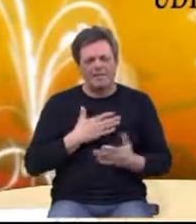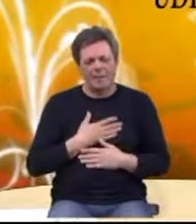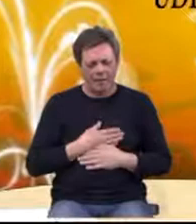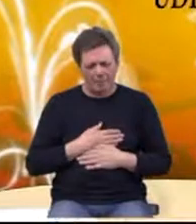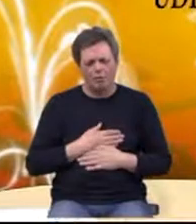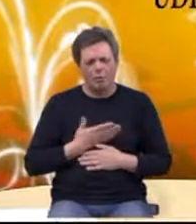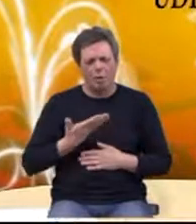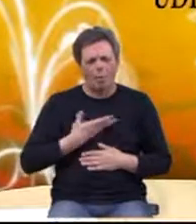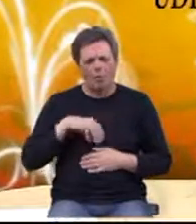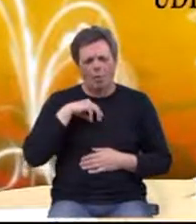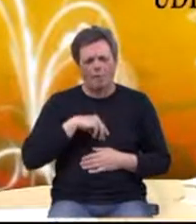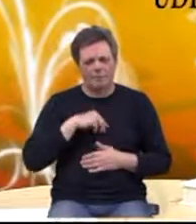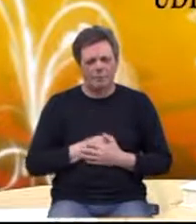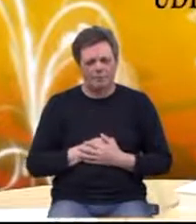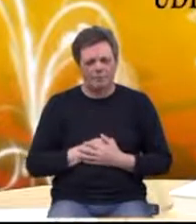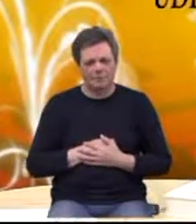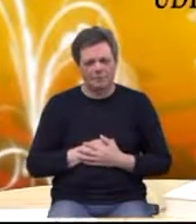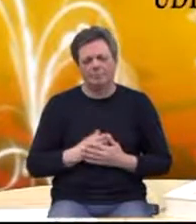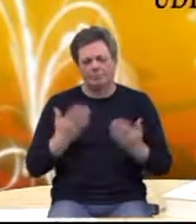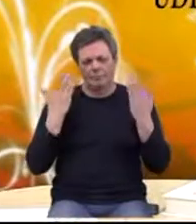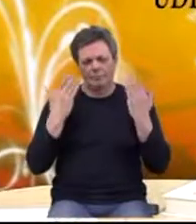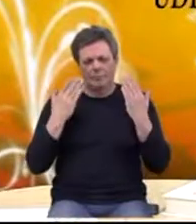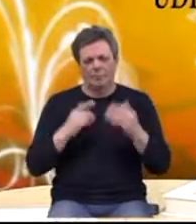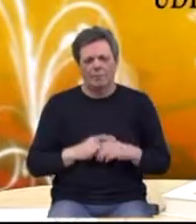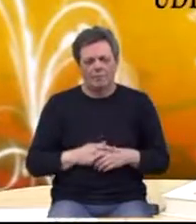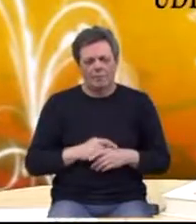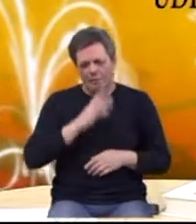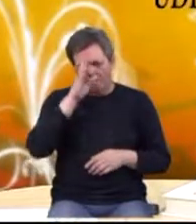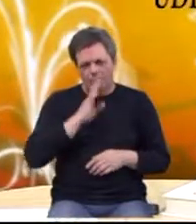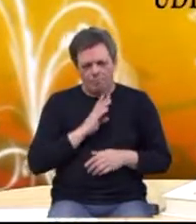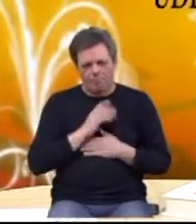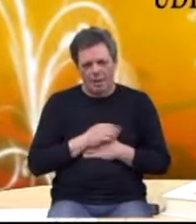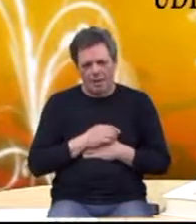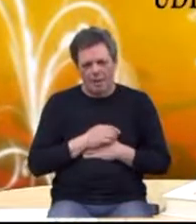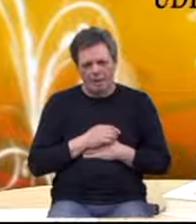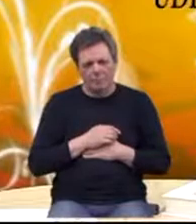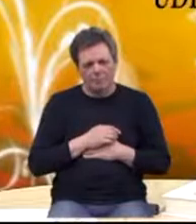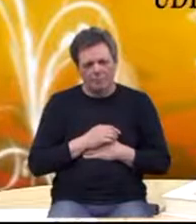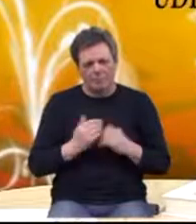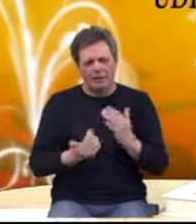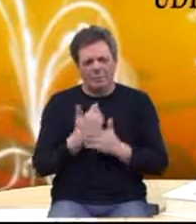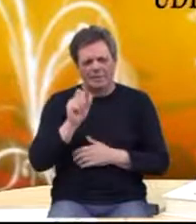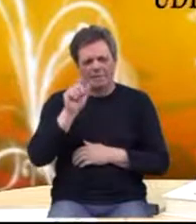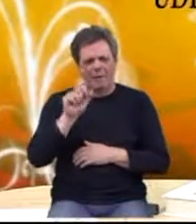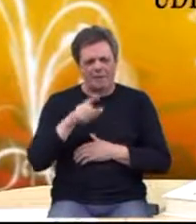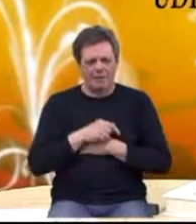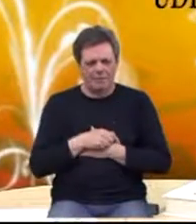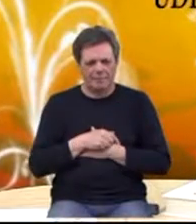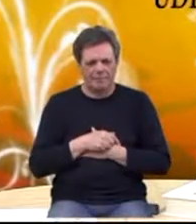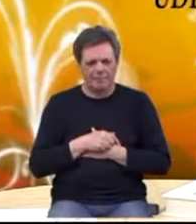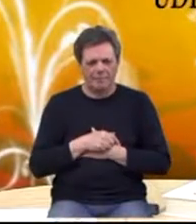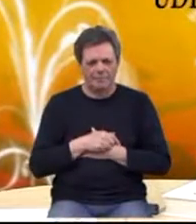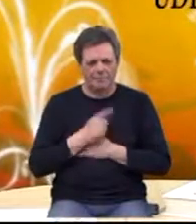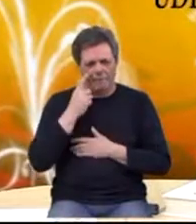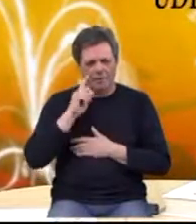kroz ovu knjigu dobivate motiv. Poštovanje vam. Hvala vam. U ponedljak, znate i sami, u 12 sati je repriza.